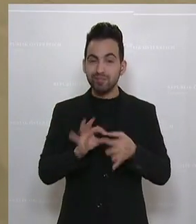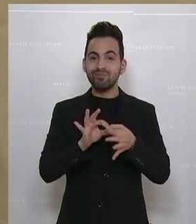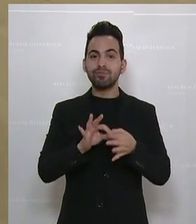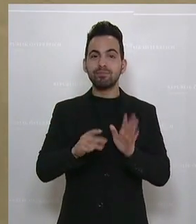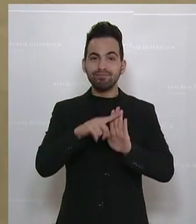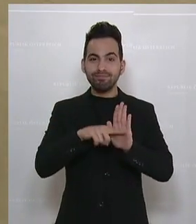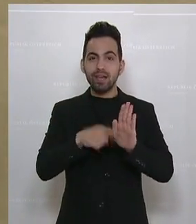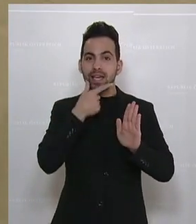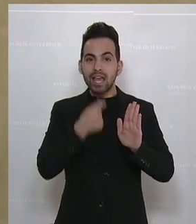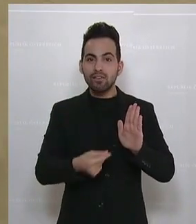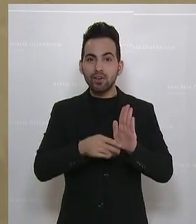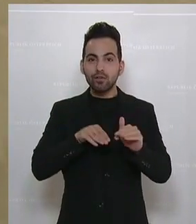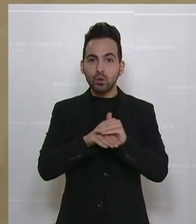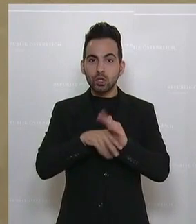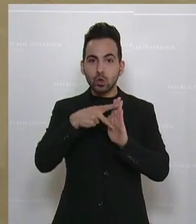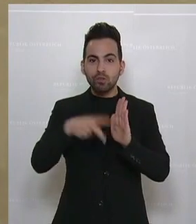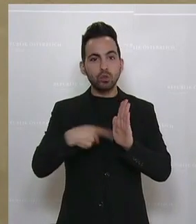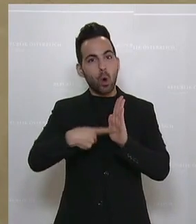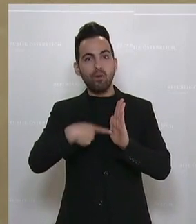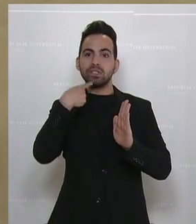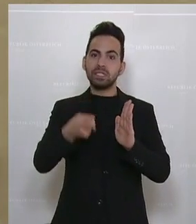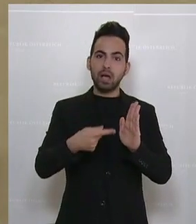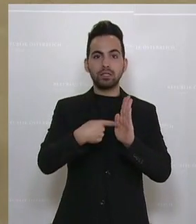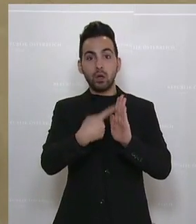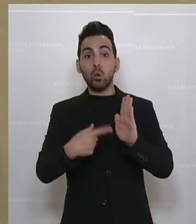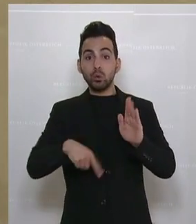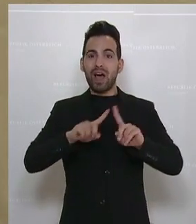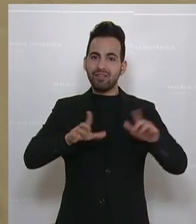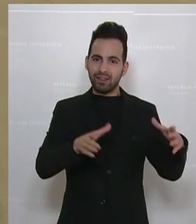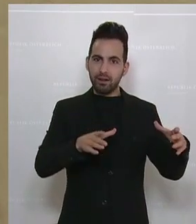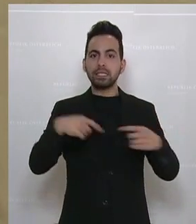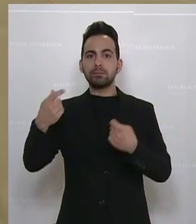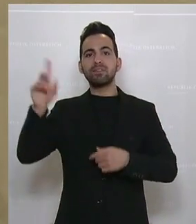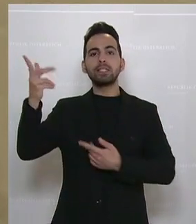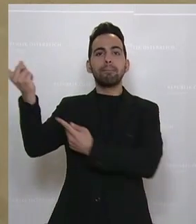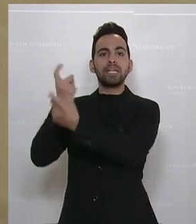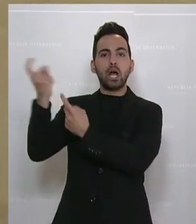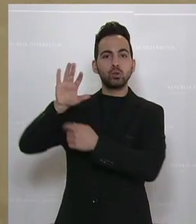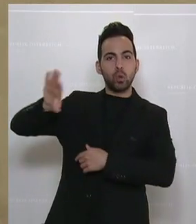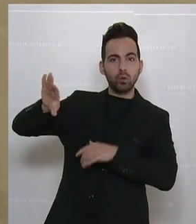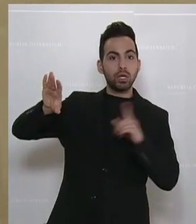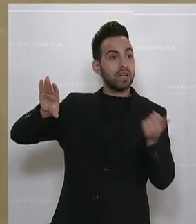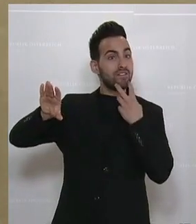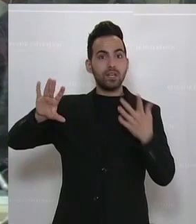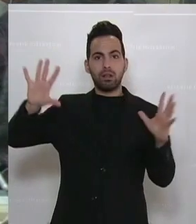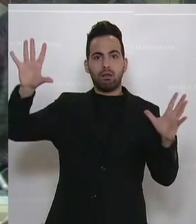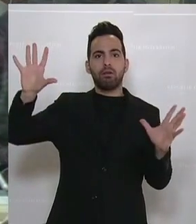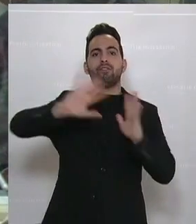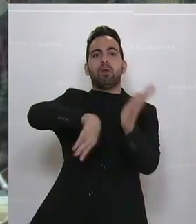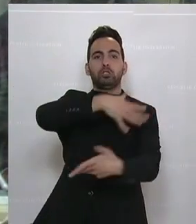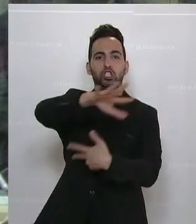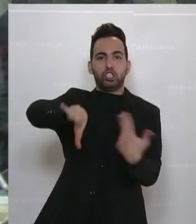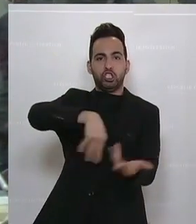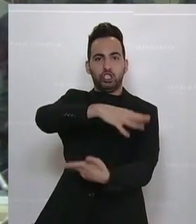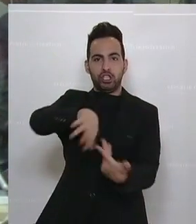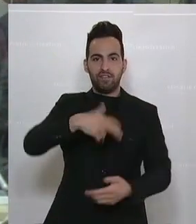Flüchtlingskonvention, die so gerne hier zitiert wird, und Migration. Sie wollen alles in einen Topf werfen und versuchen,